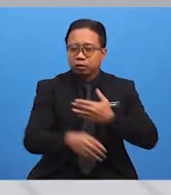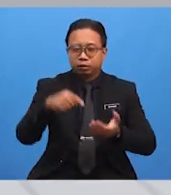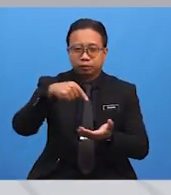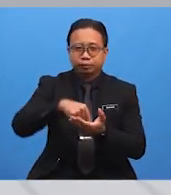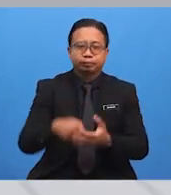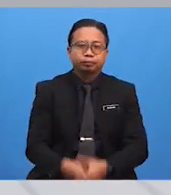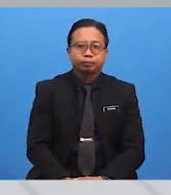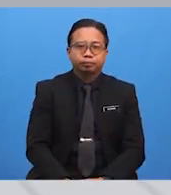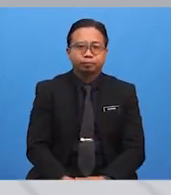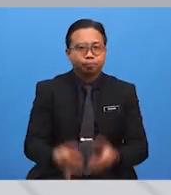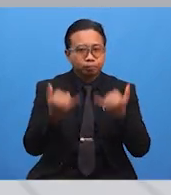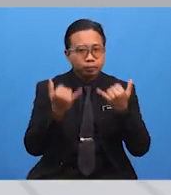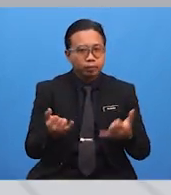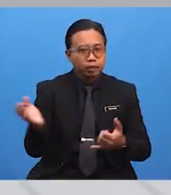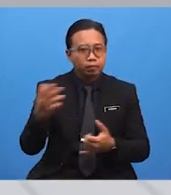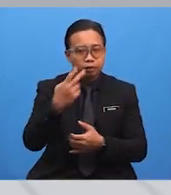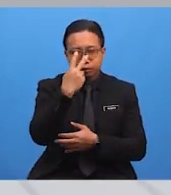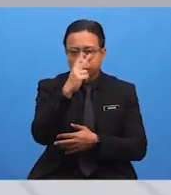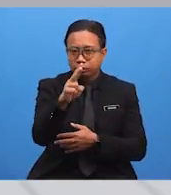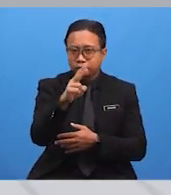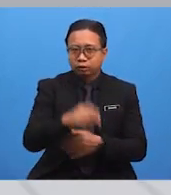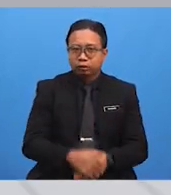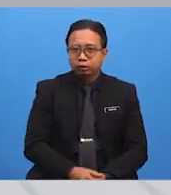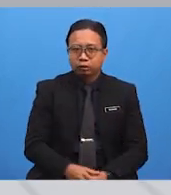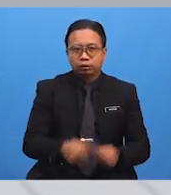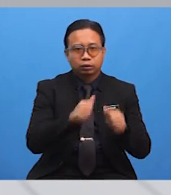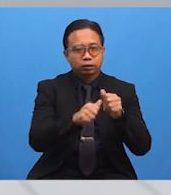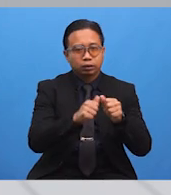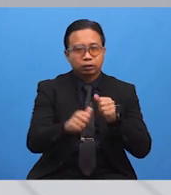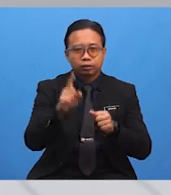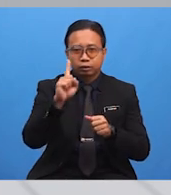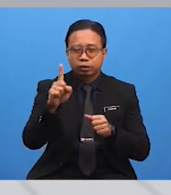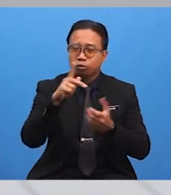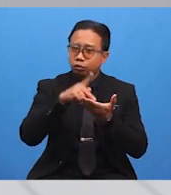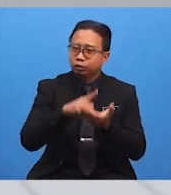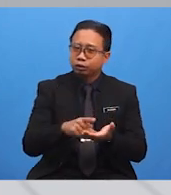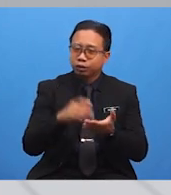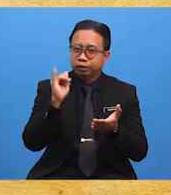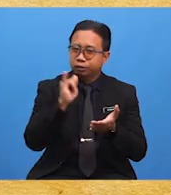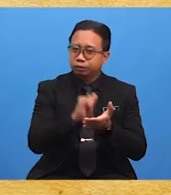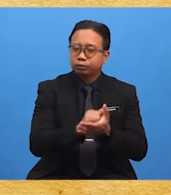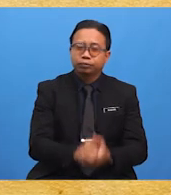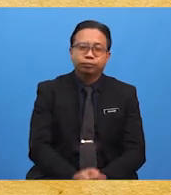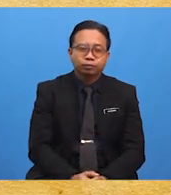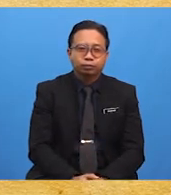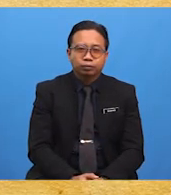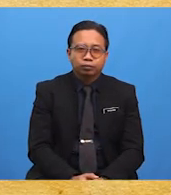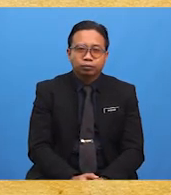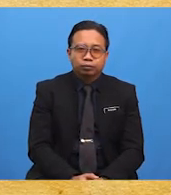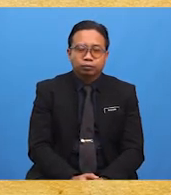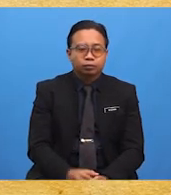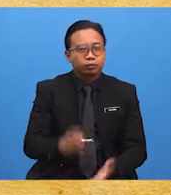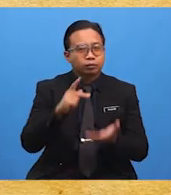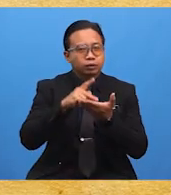Sekarang, marilah kita meneliti setiap satu kesan tersebut. Kesan